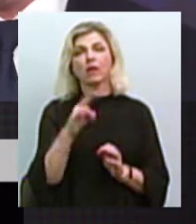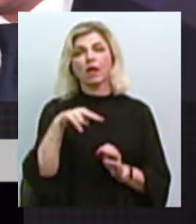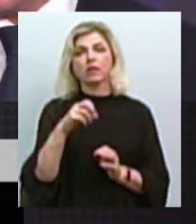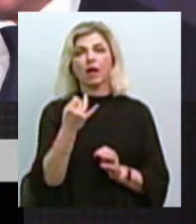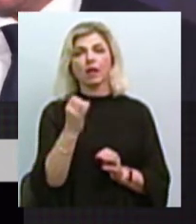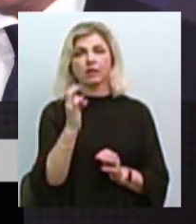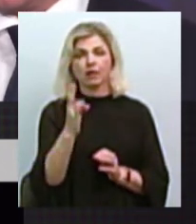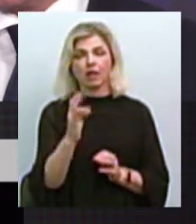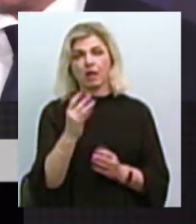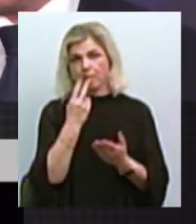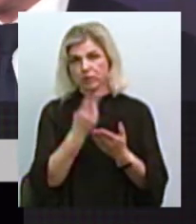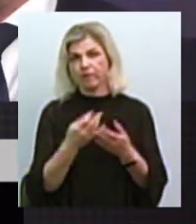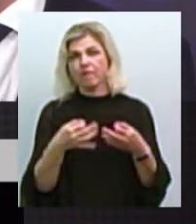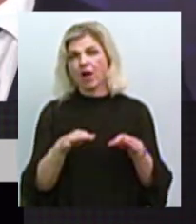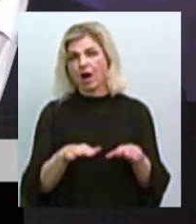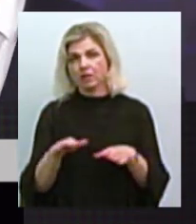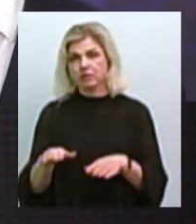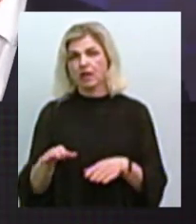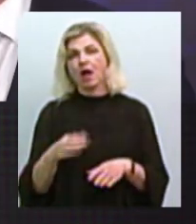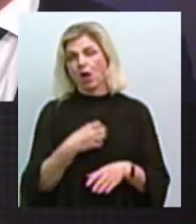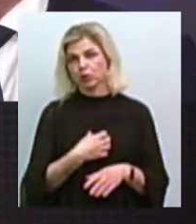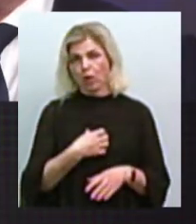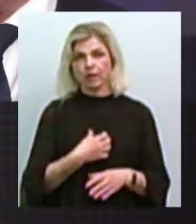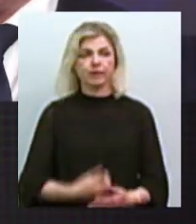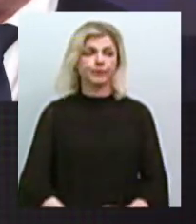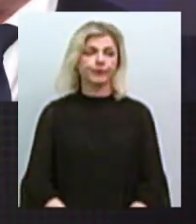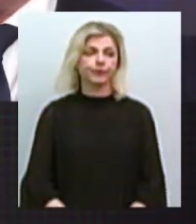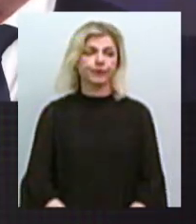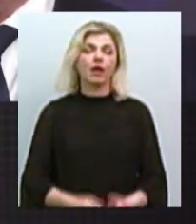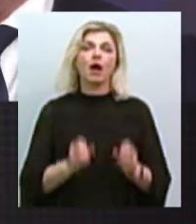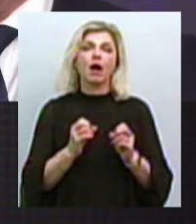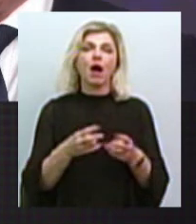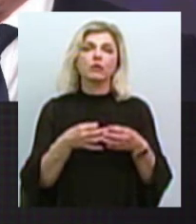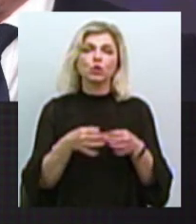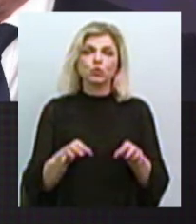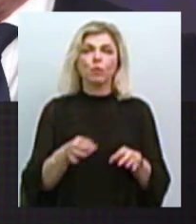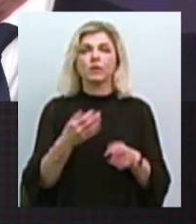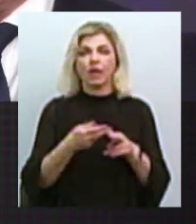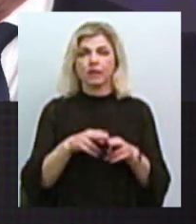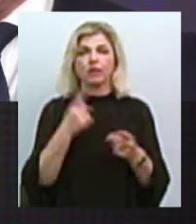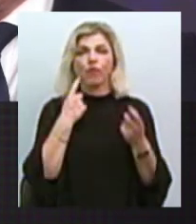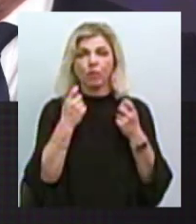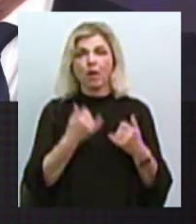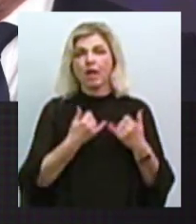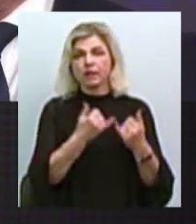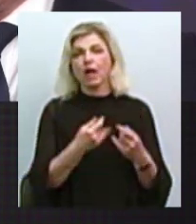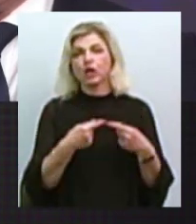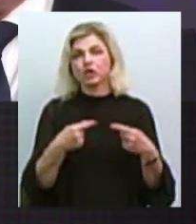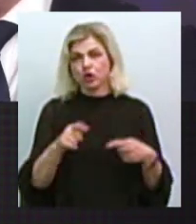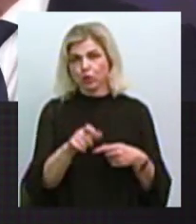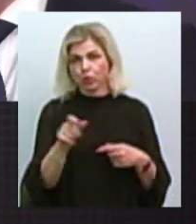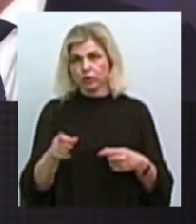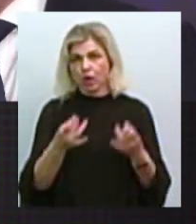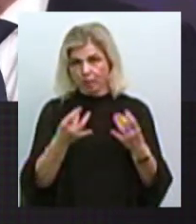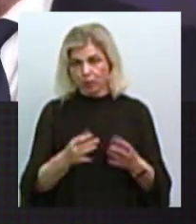сьогодні у нас, скажімо так, актуальні. Настільки доступна ця інформація для інших людей? Чи можна зайти на сайт просто